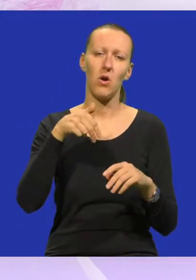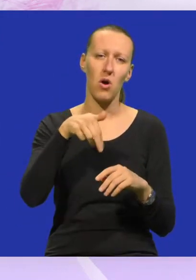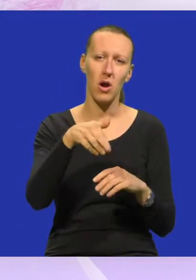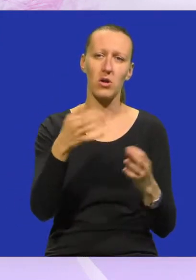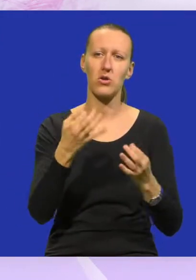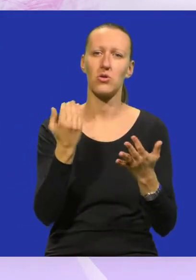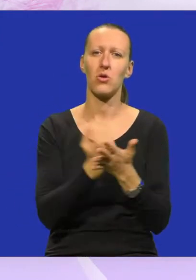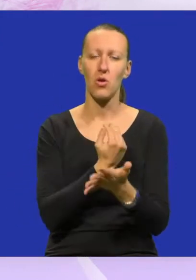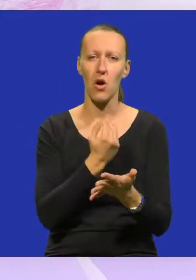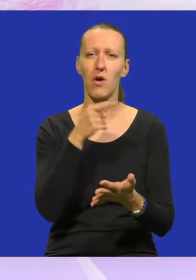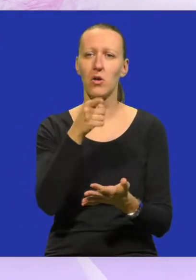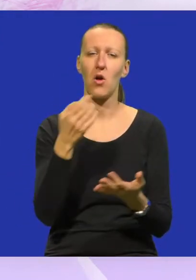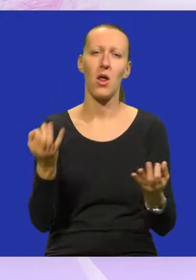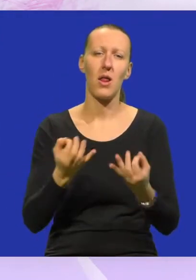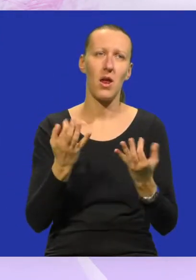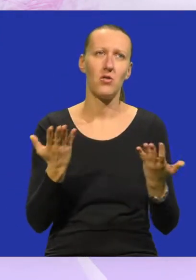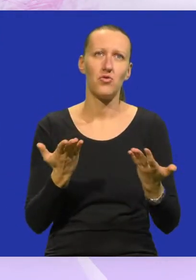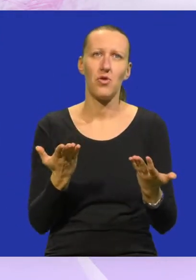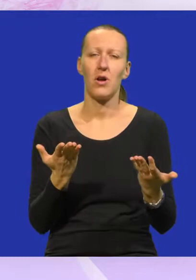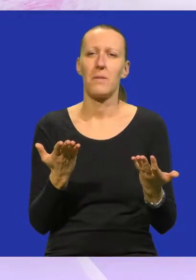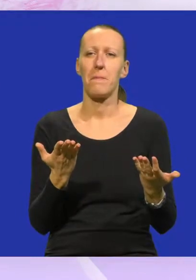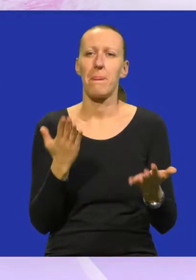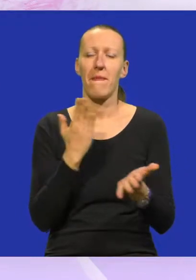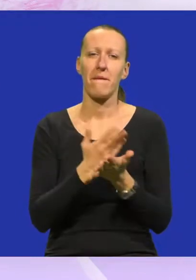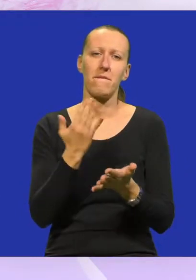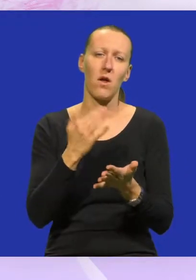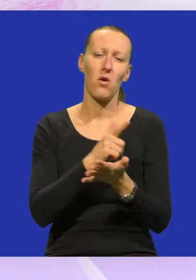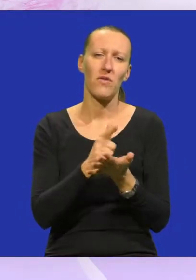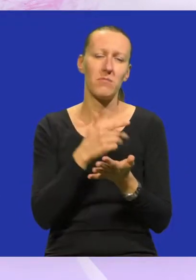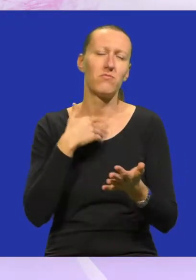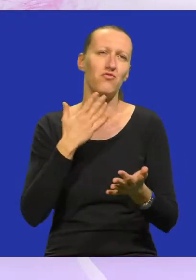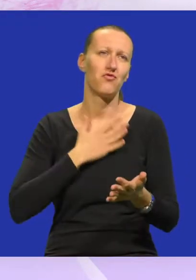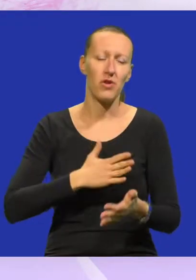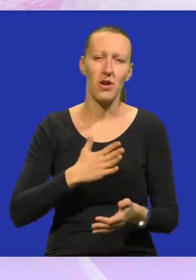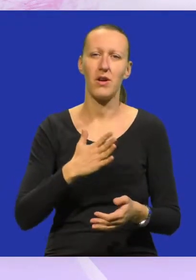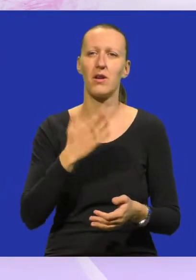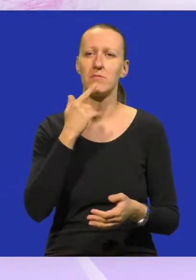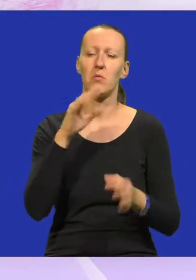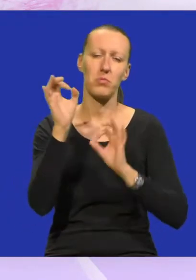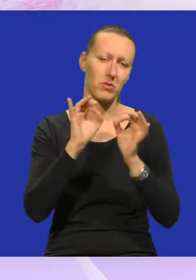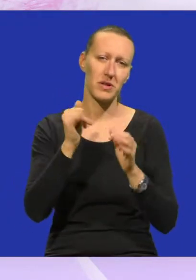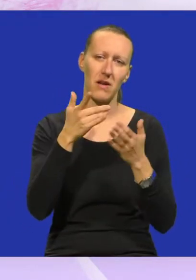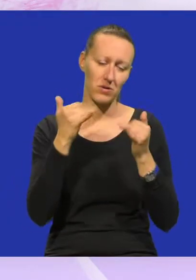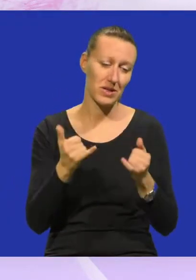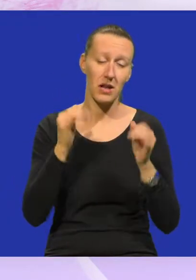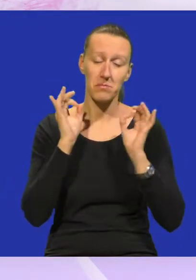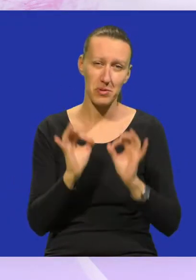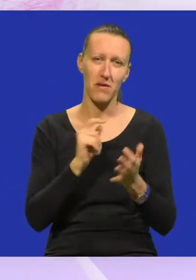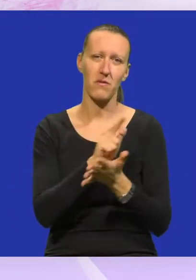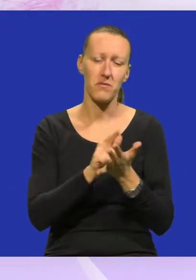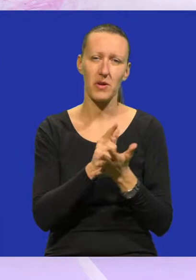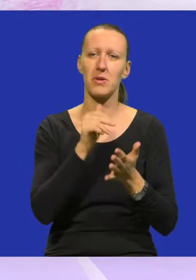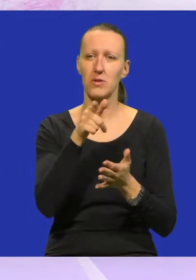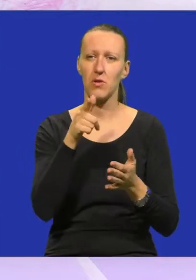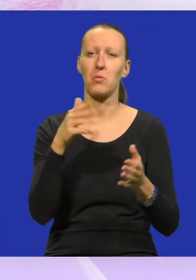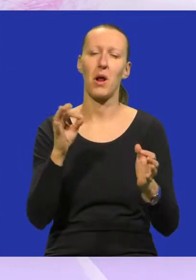u nešto novo, a to je nešto što već neko vrijeme nam je želja pa smo procijenili da je to sad, pravi trenutak da